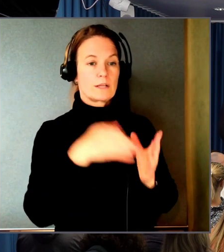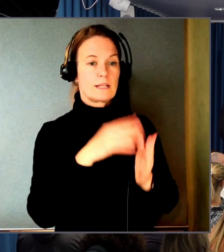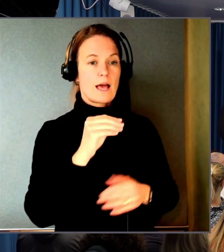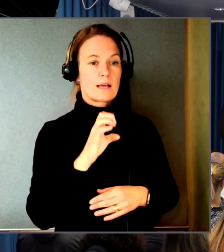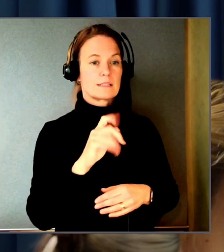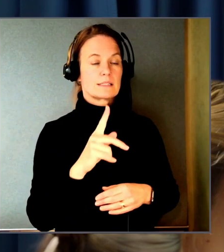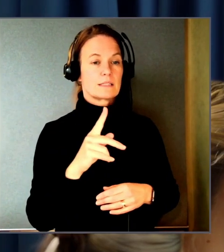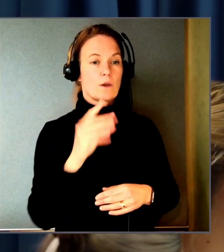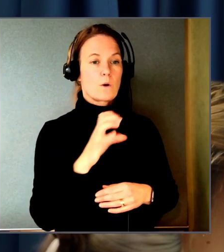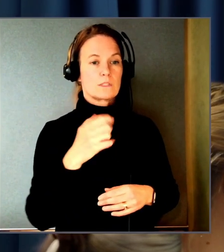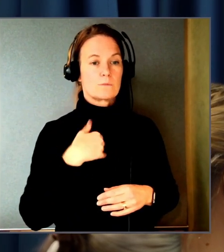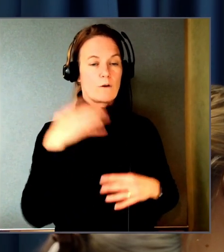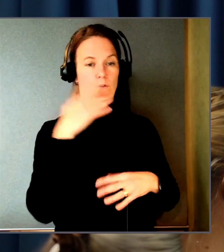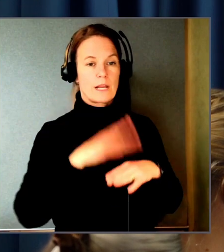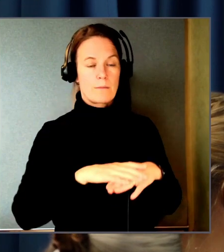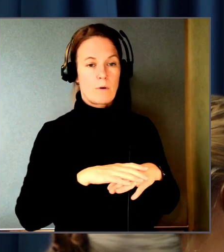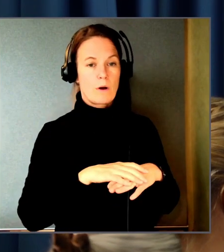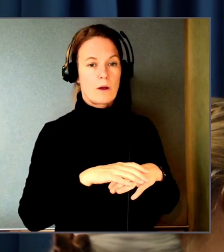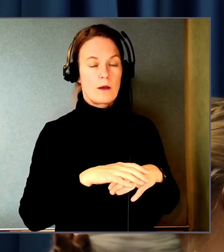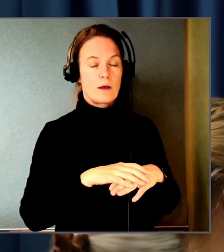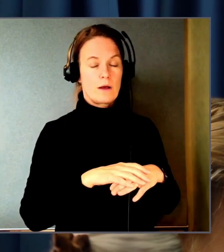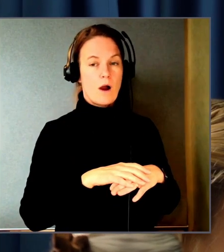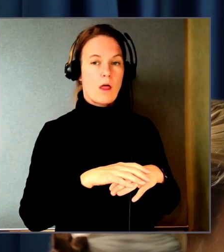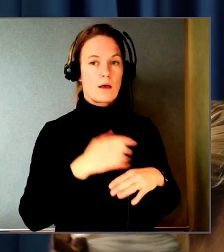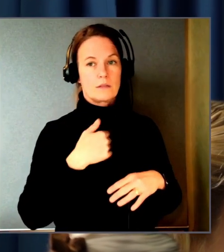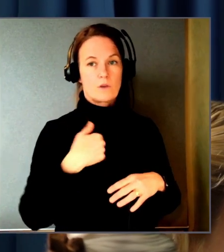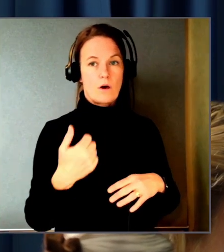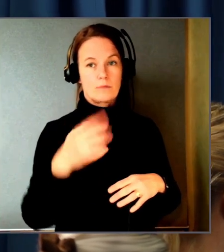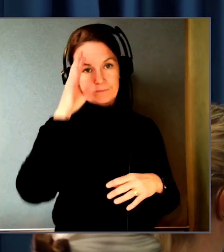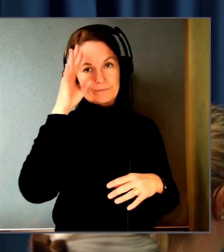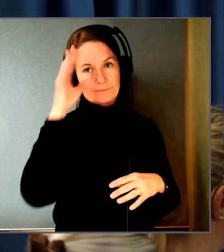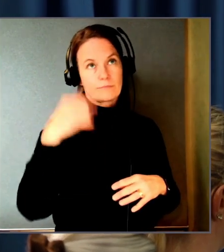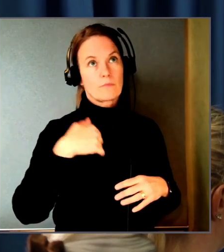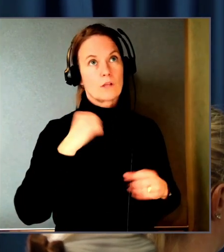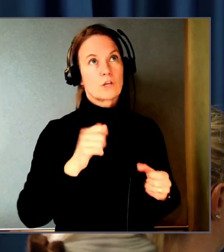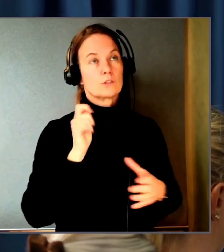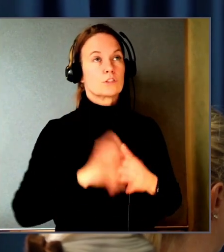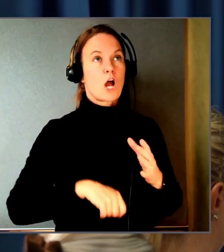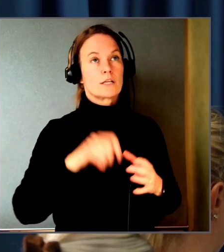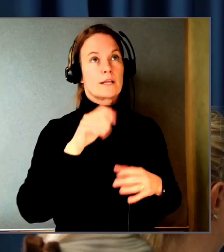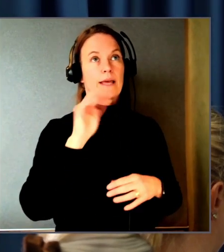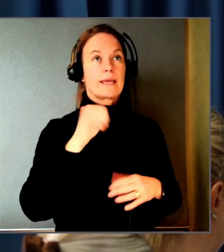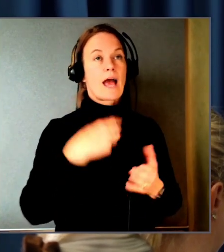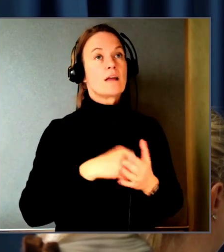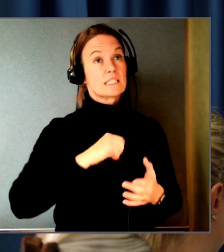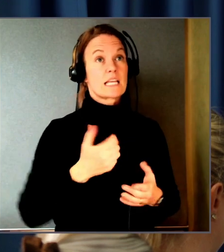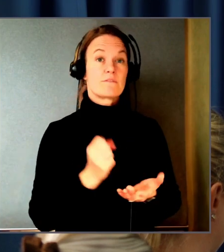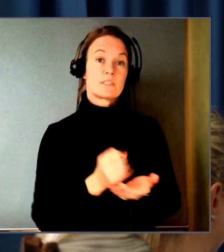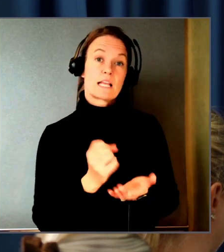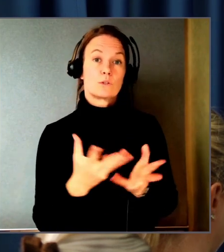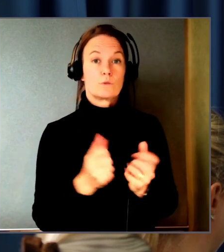har suttit och klart på. Vi säger att jag rent hittar på att jag ska starta en e-handel själv och sälja någonting.